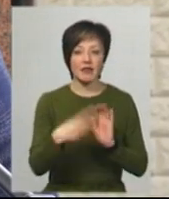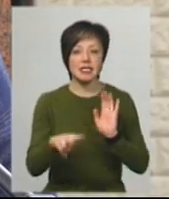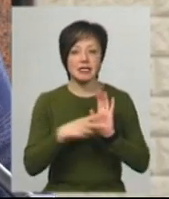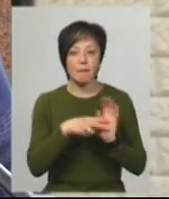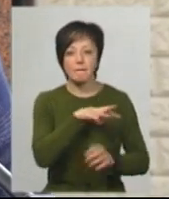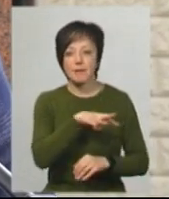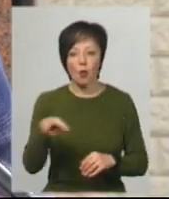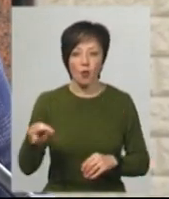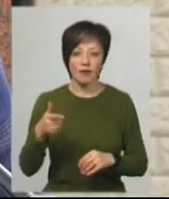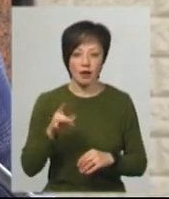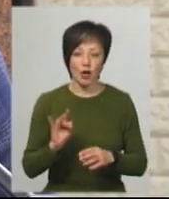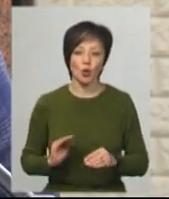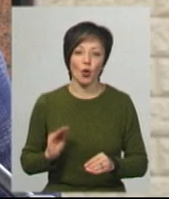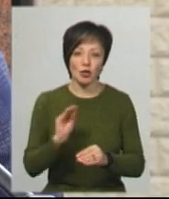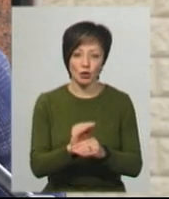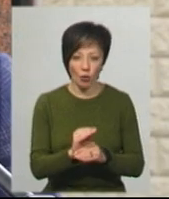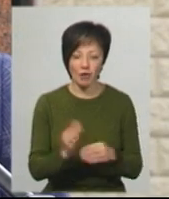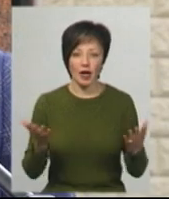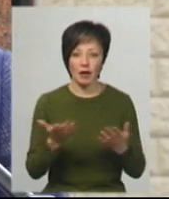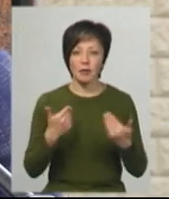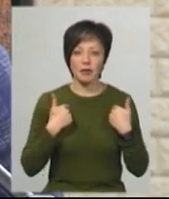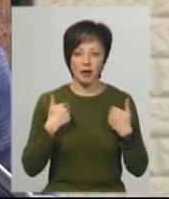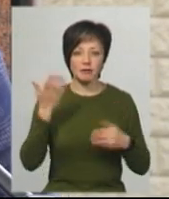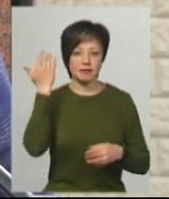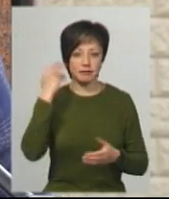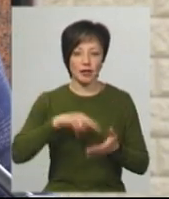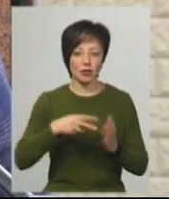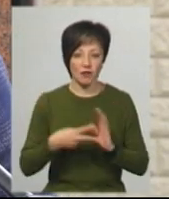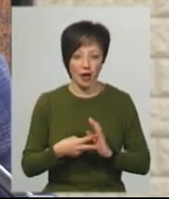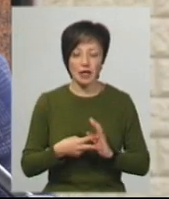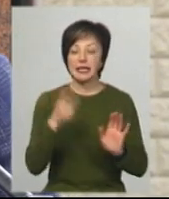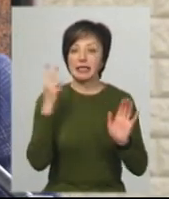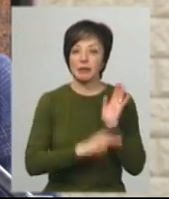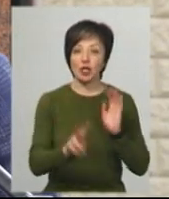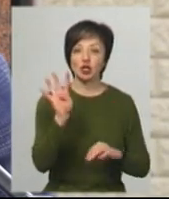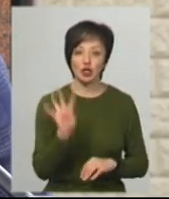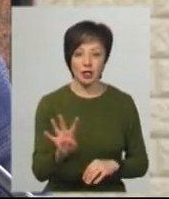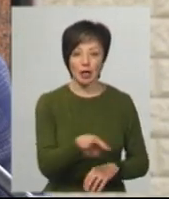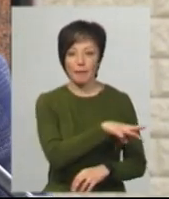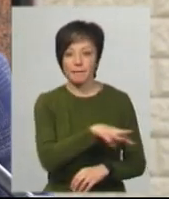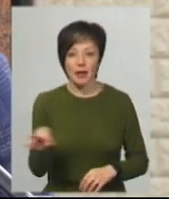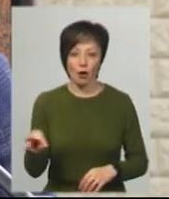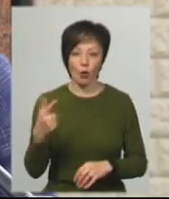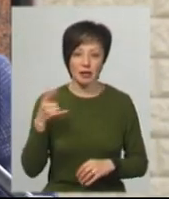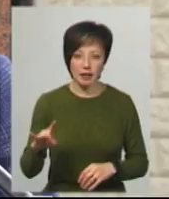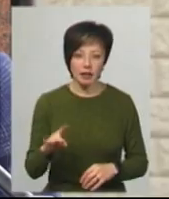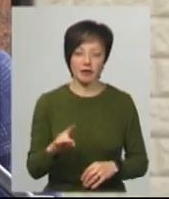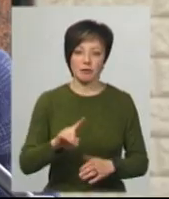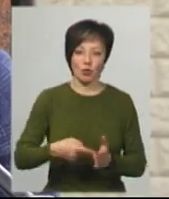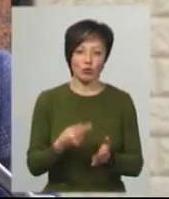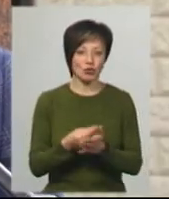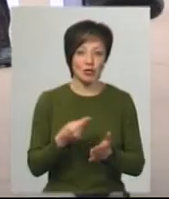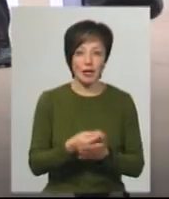мільйонів гривень, додатково тих, яких не прогнозував. Фактично 74 мільйони гривень для міського